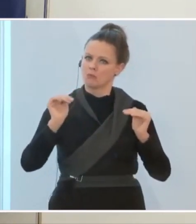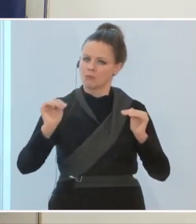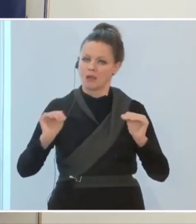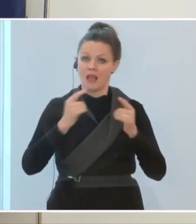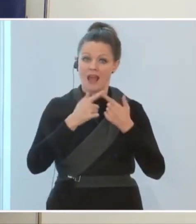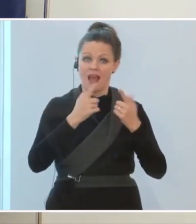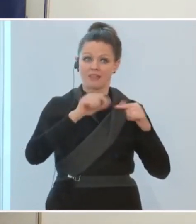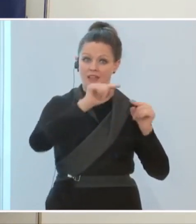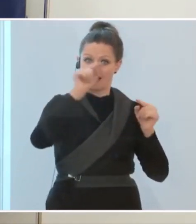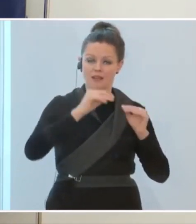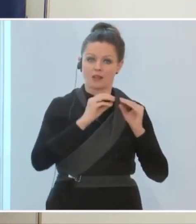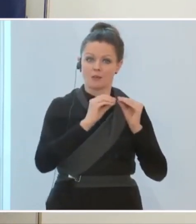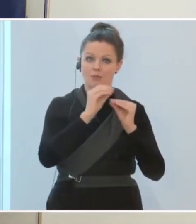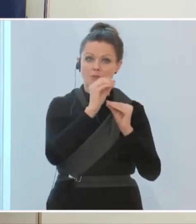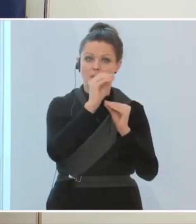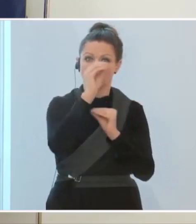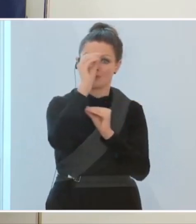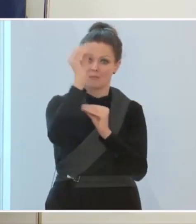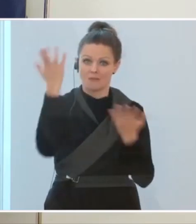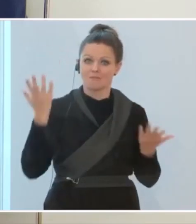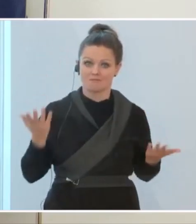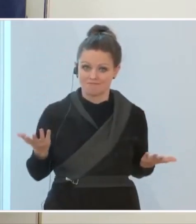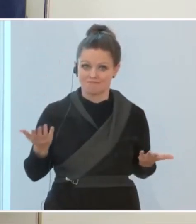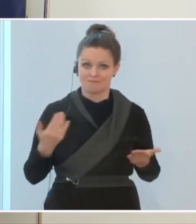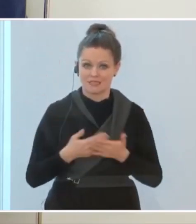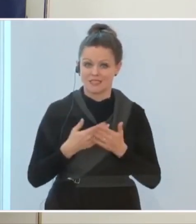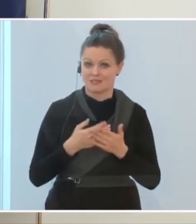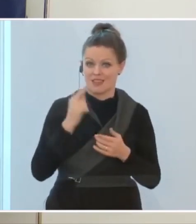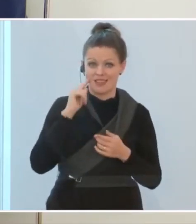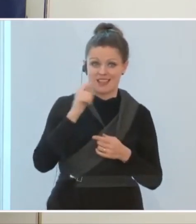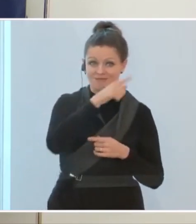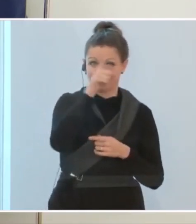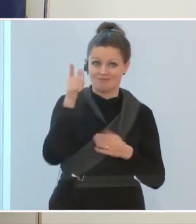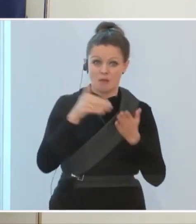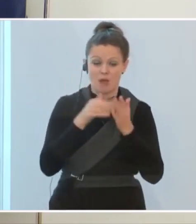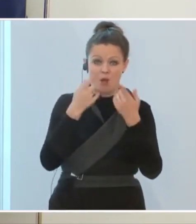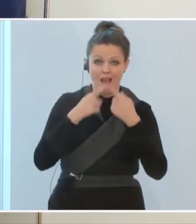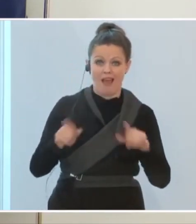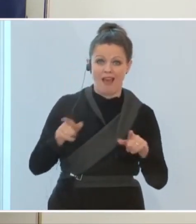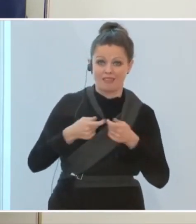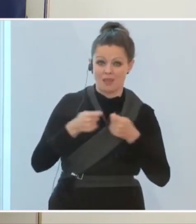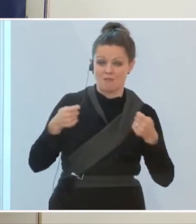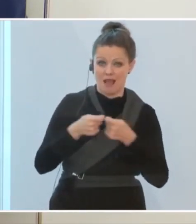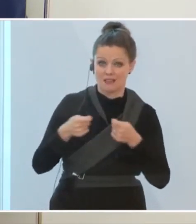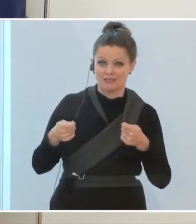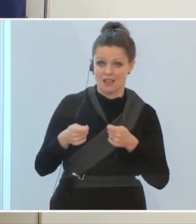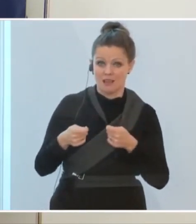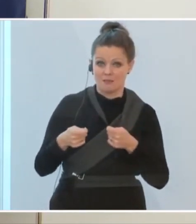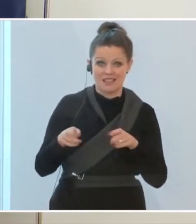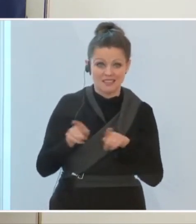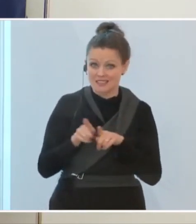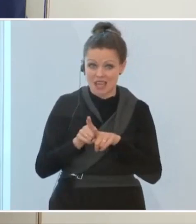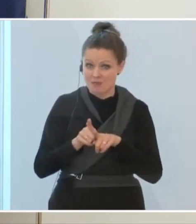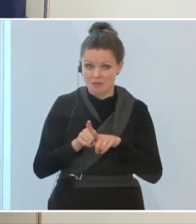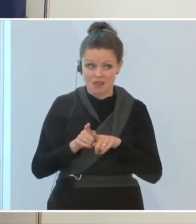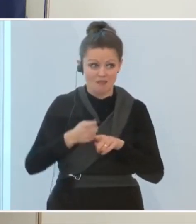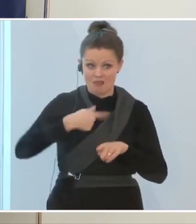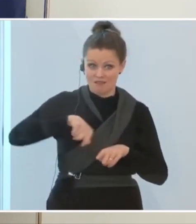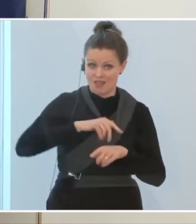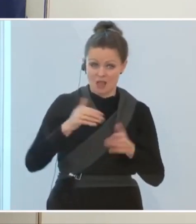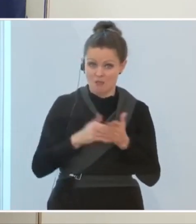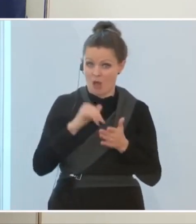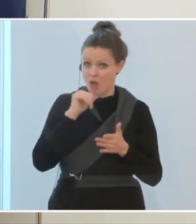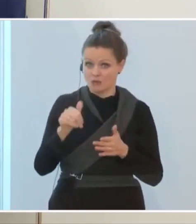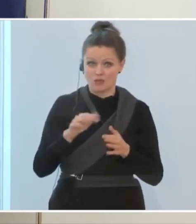Und ich glaube, insofern werden die andere Maßnahmen auch teilweise nicht zeitgleich mit uns setzen müssen. Das betrifft